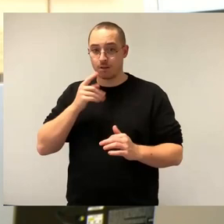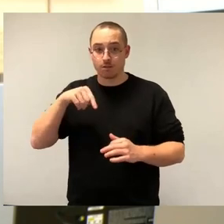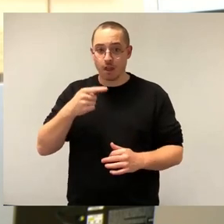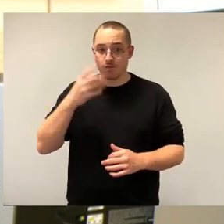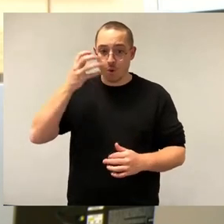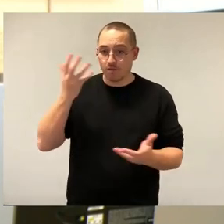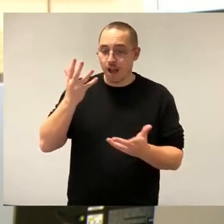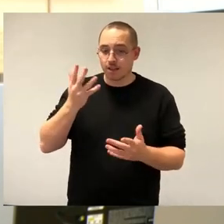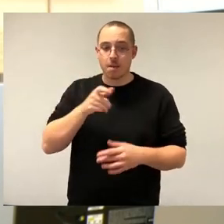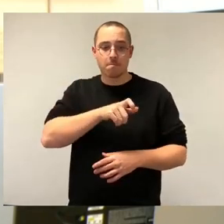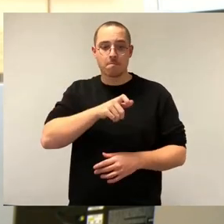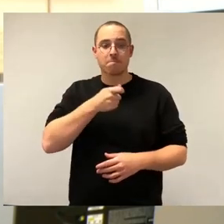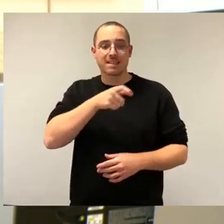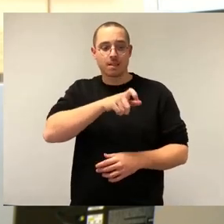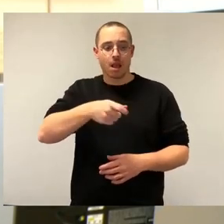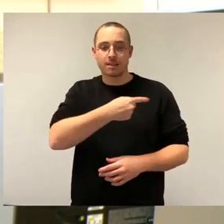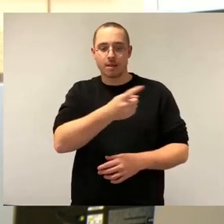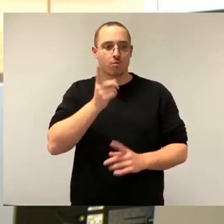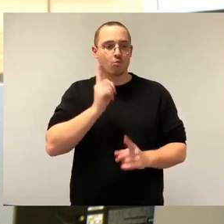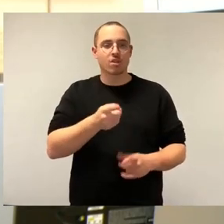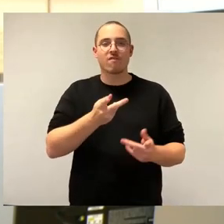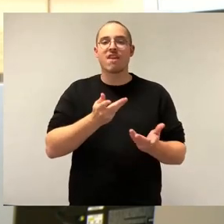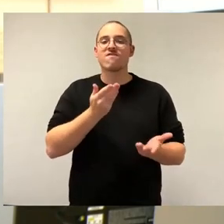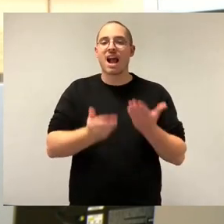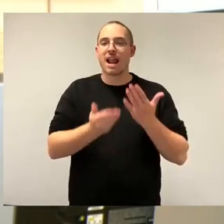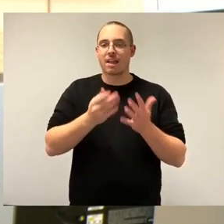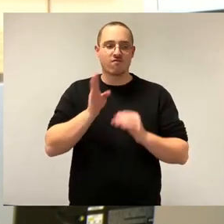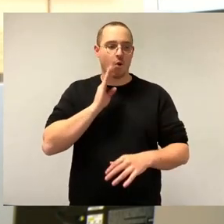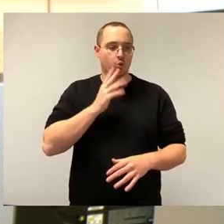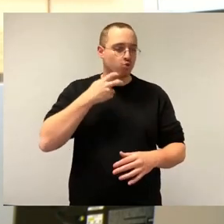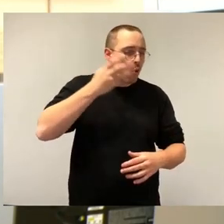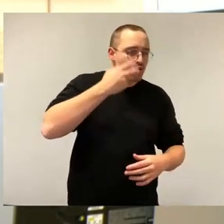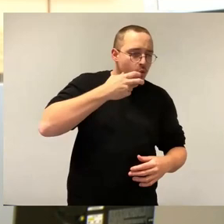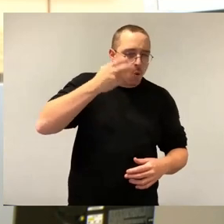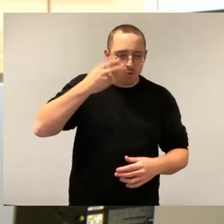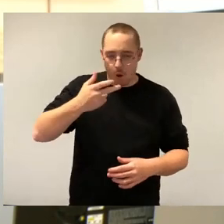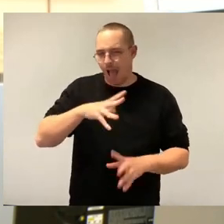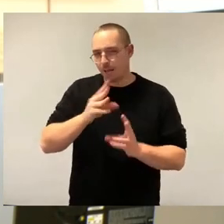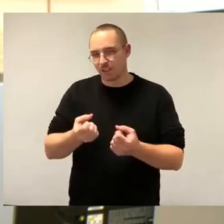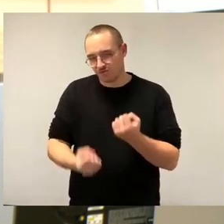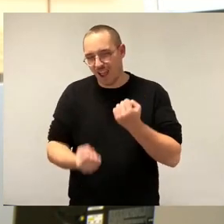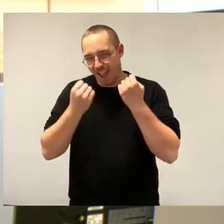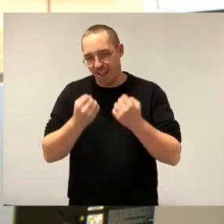Vergleichswohnungen auftreiben, was immer äußerst schwierig ist. Das heißt, die Mieterinnen hätten eine deutlich größere